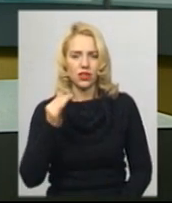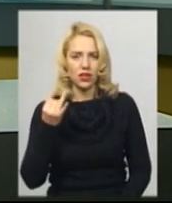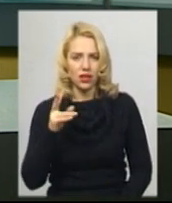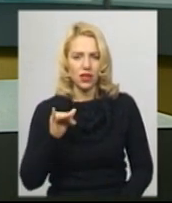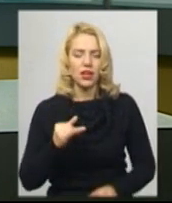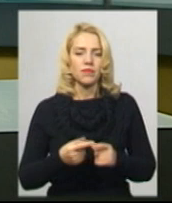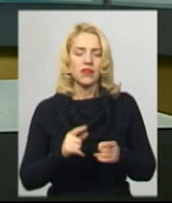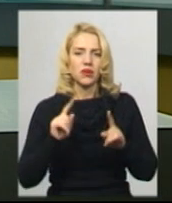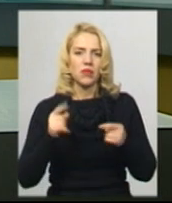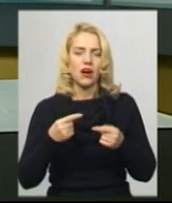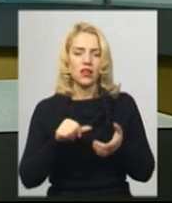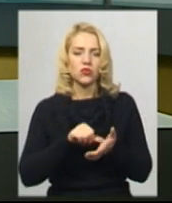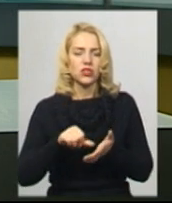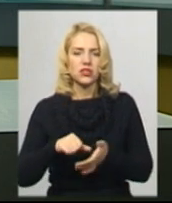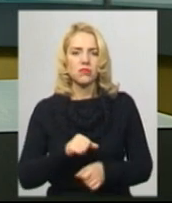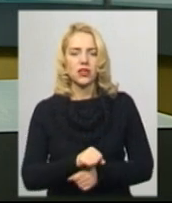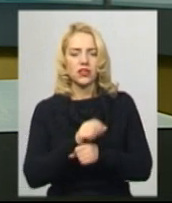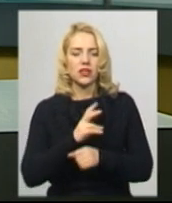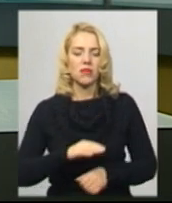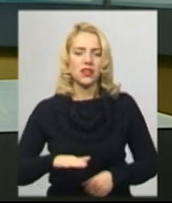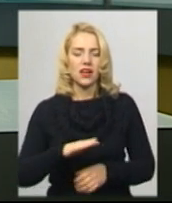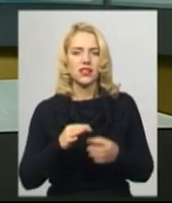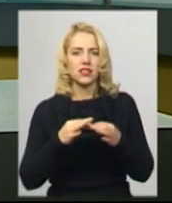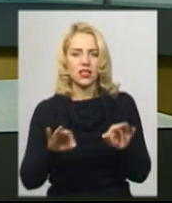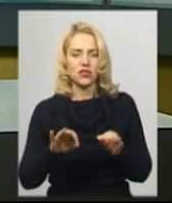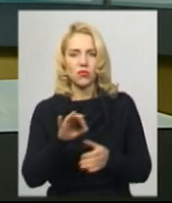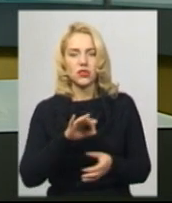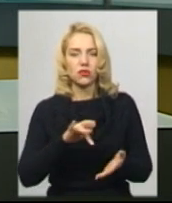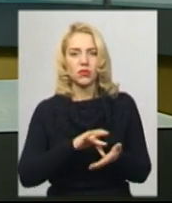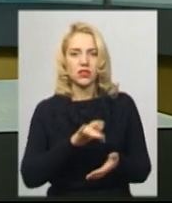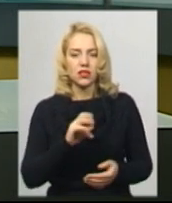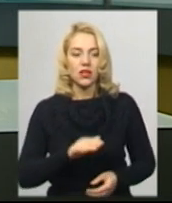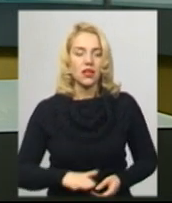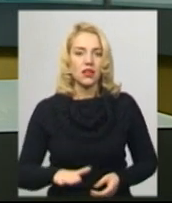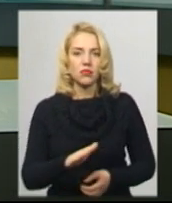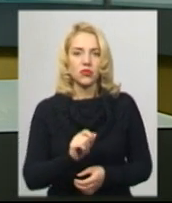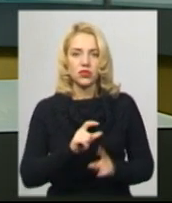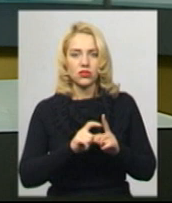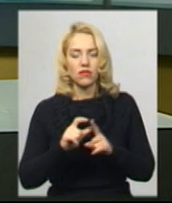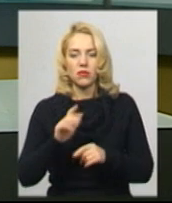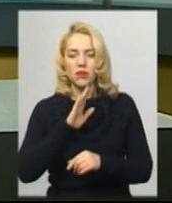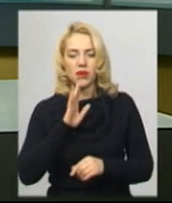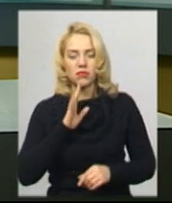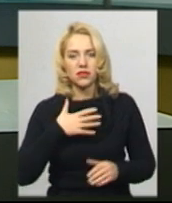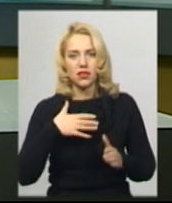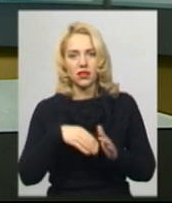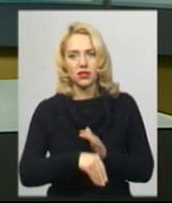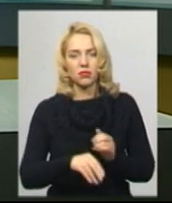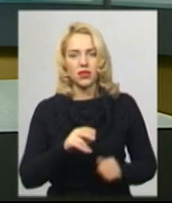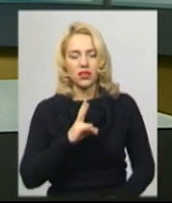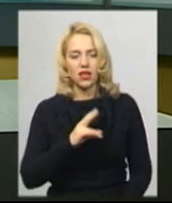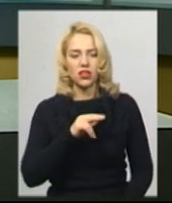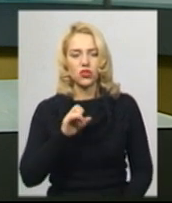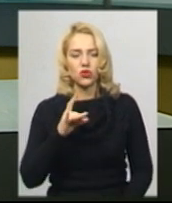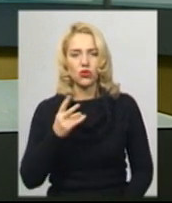учасники мітингу на Майдані Незалежності в обласному центрі. На площу, за словами мами загиблої Наталії Чорнобай, зібралося